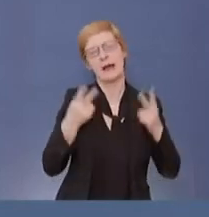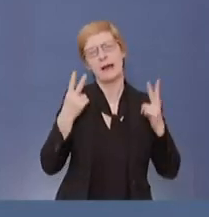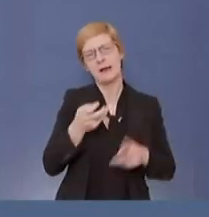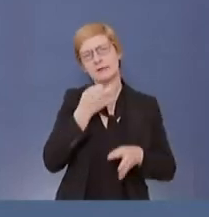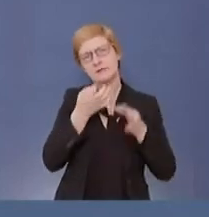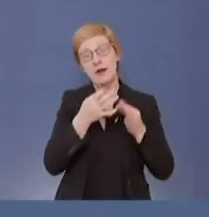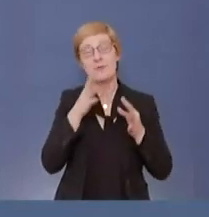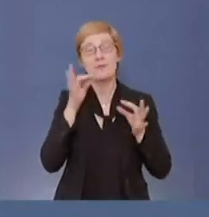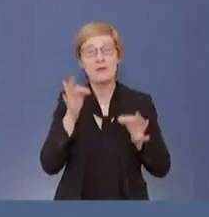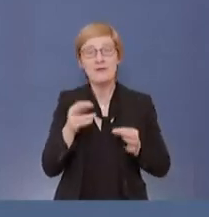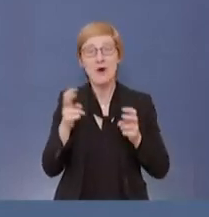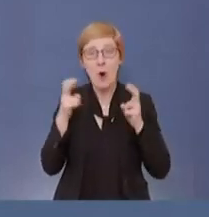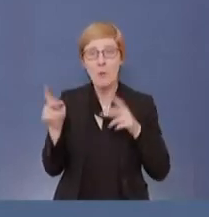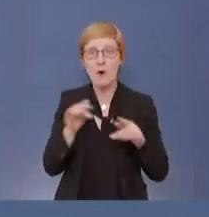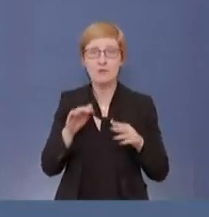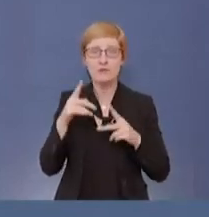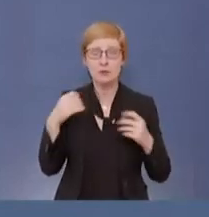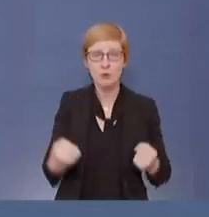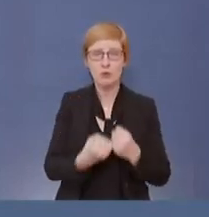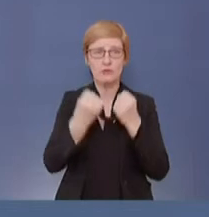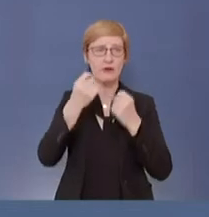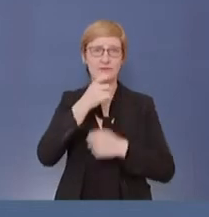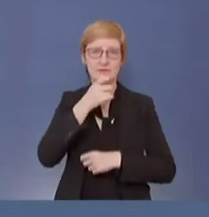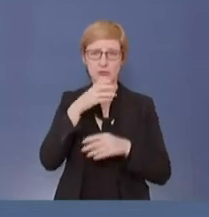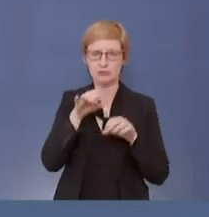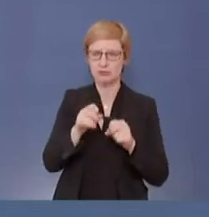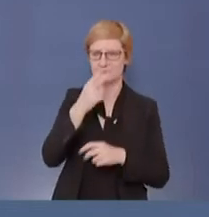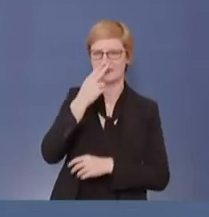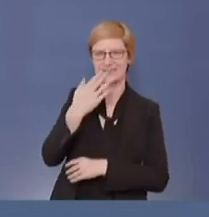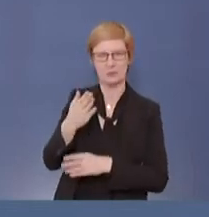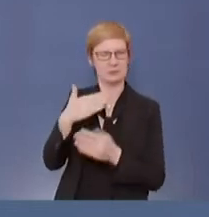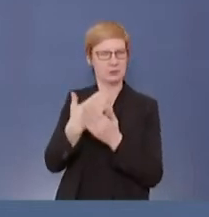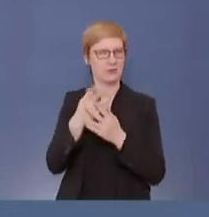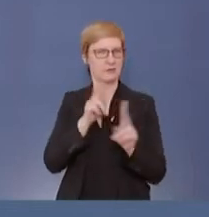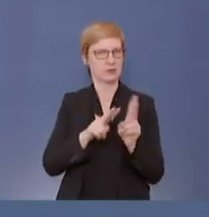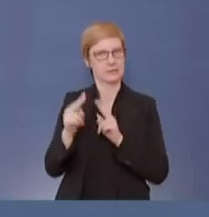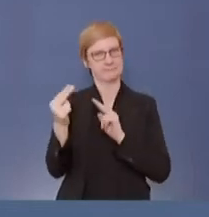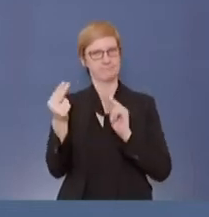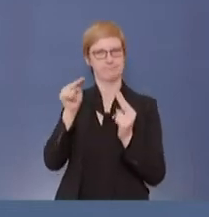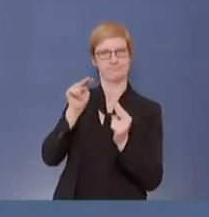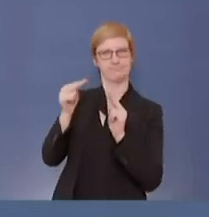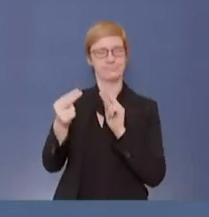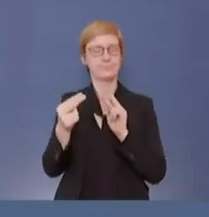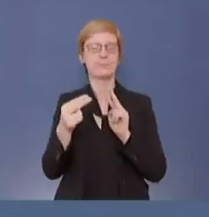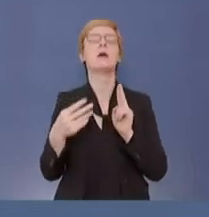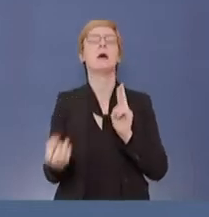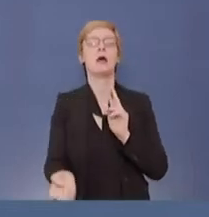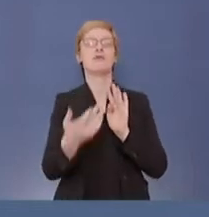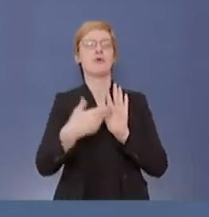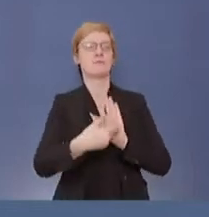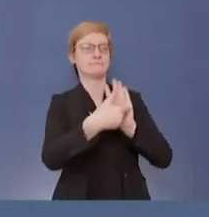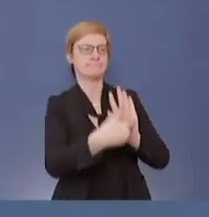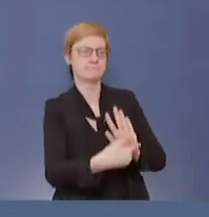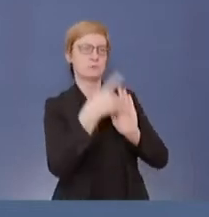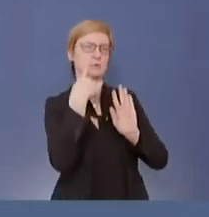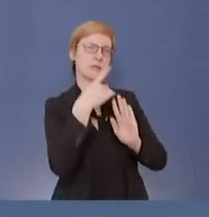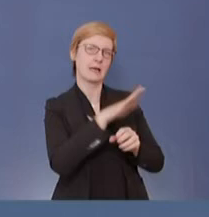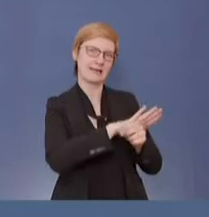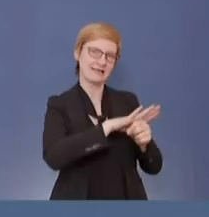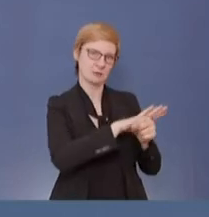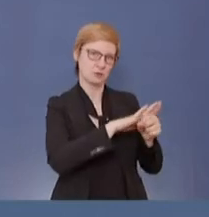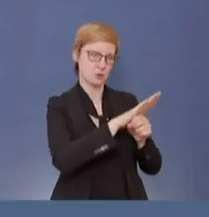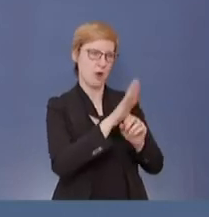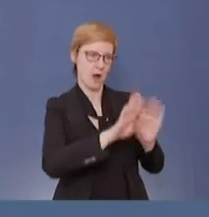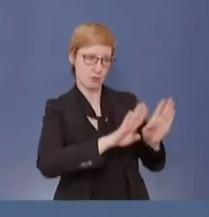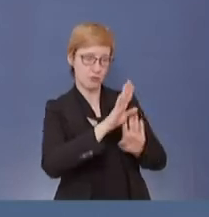Unfallversicherungsschutz. Und dieser Entwurf, wie gesagt, befindet sich in der Ressortabstimmung. Und wir hoffen, dass wir dieses Gesetz